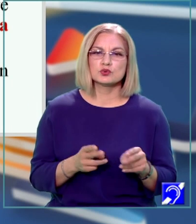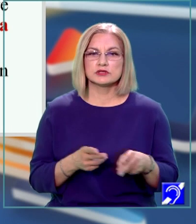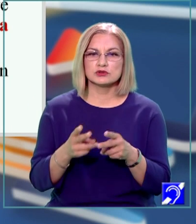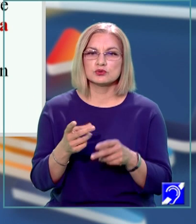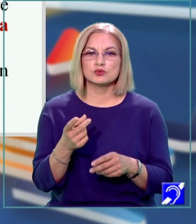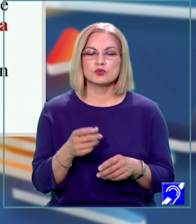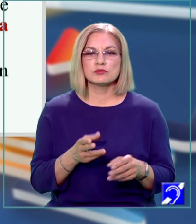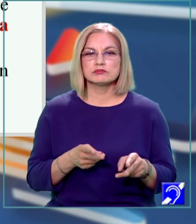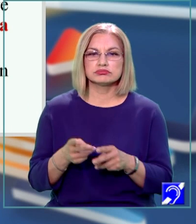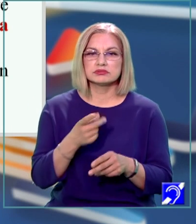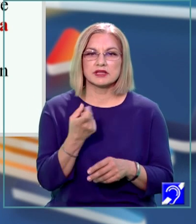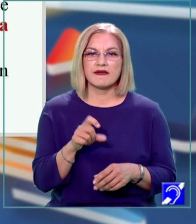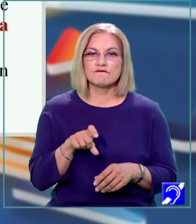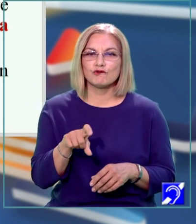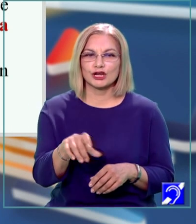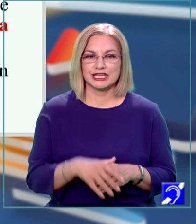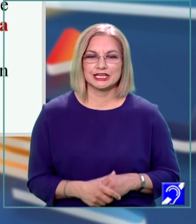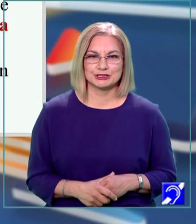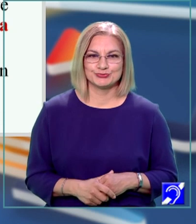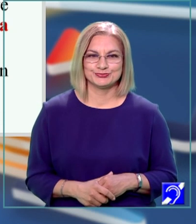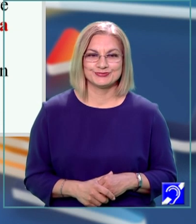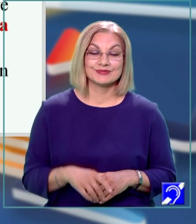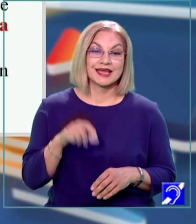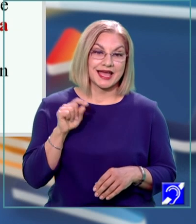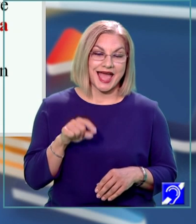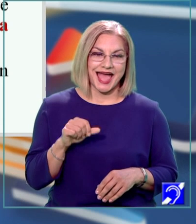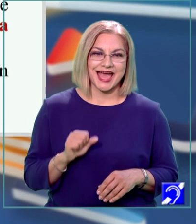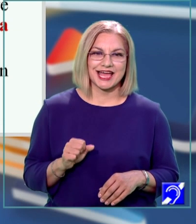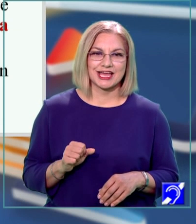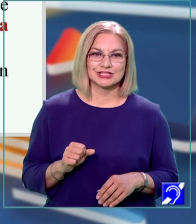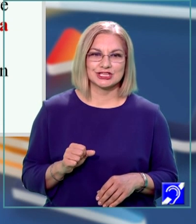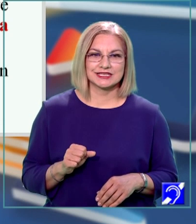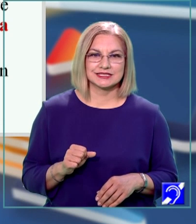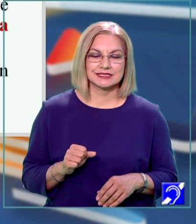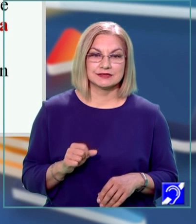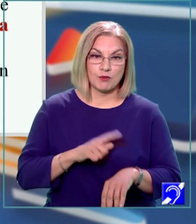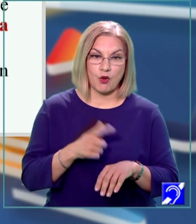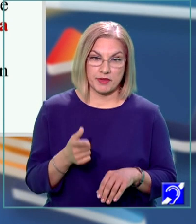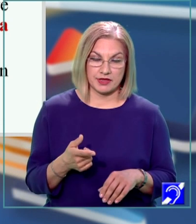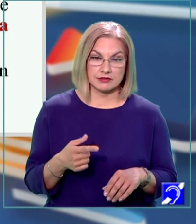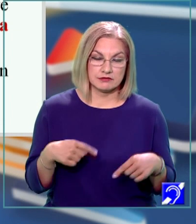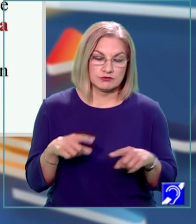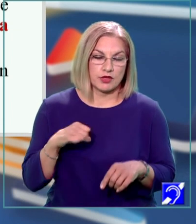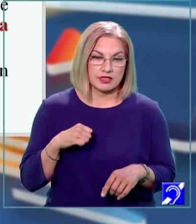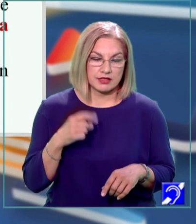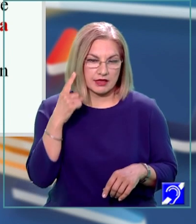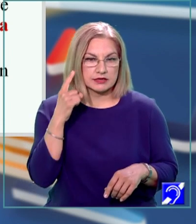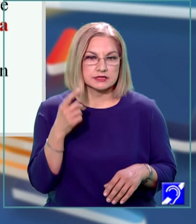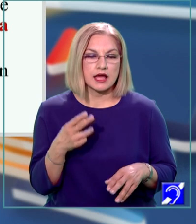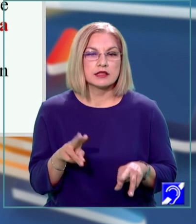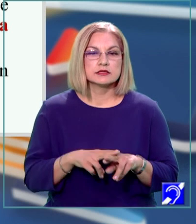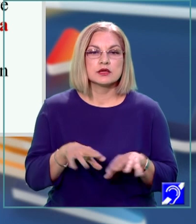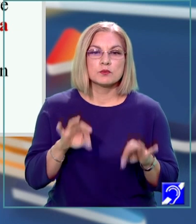aceste condiții. Ceea ce ne interesează în acest moment este metoda de